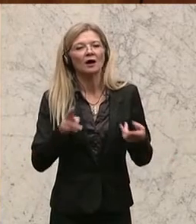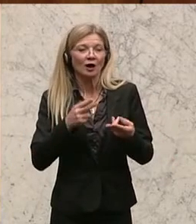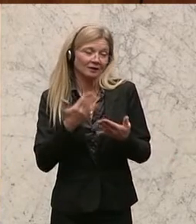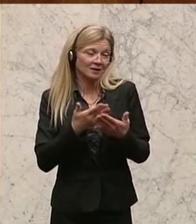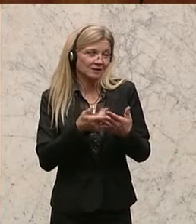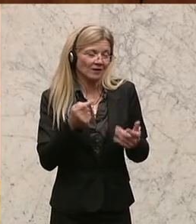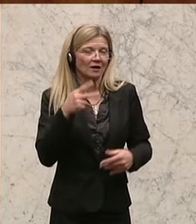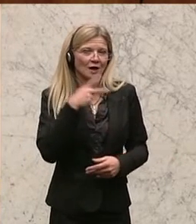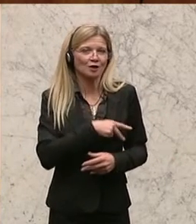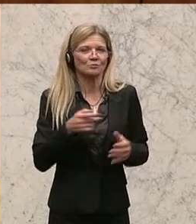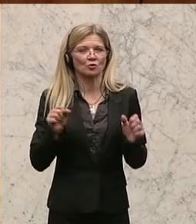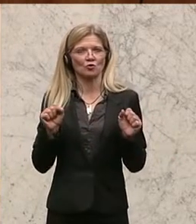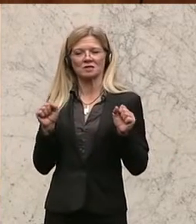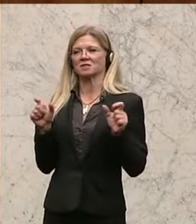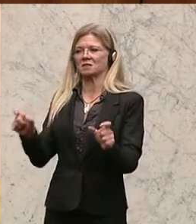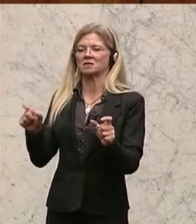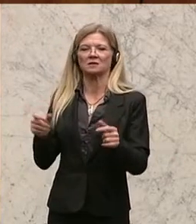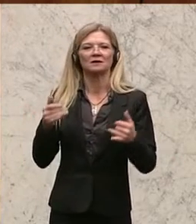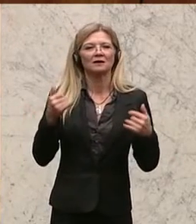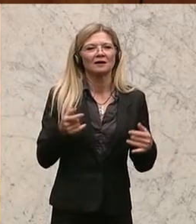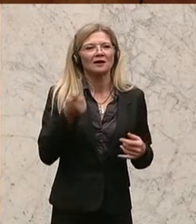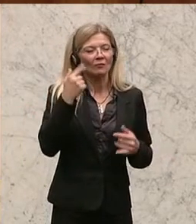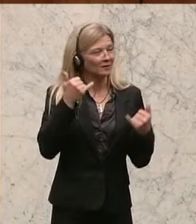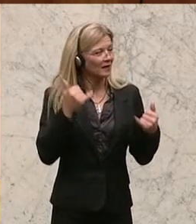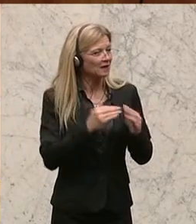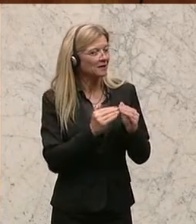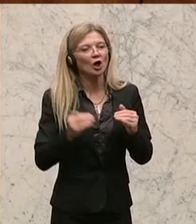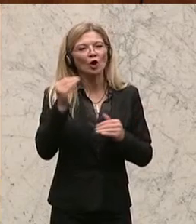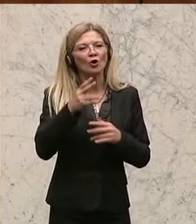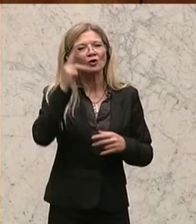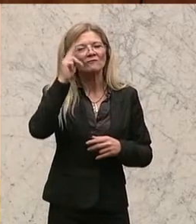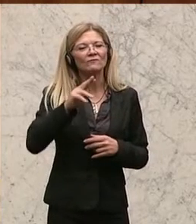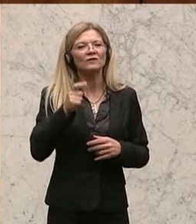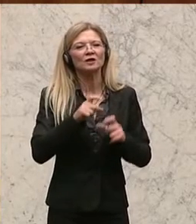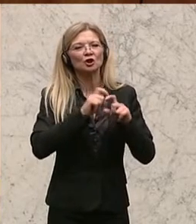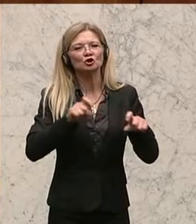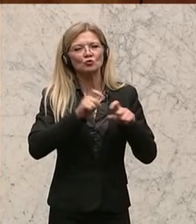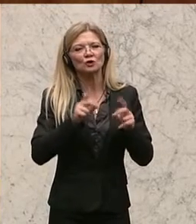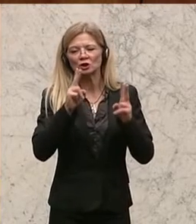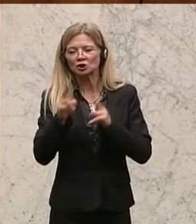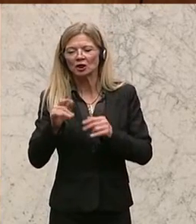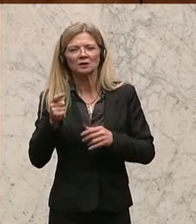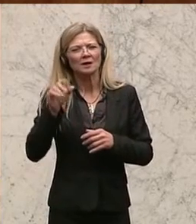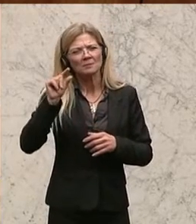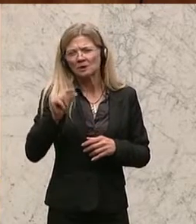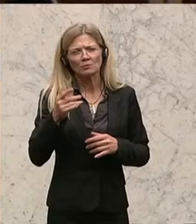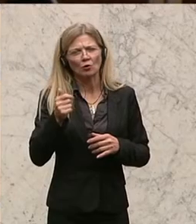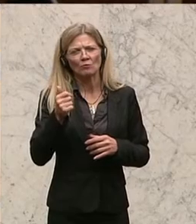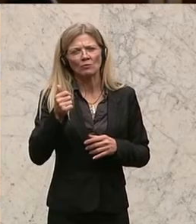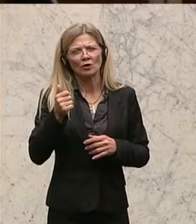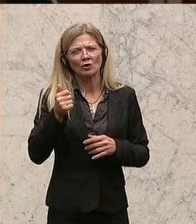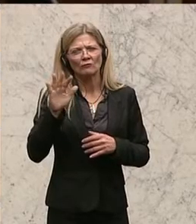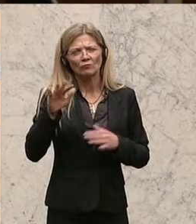übrigens gerade für eine Erhöhung des Wiener Schuldenstands um mindestens 570 Millionen gesorgt hat. Und